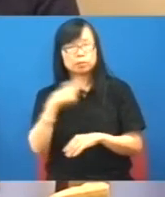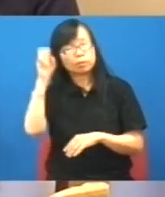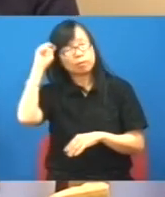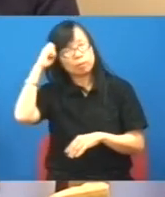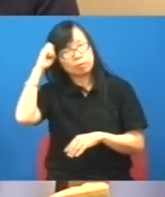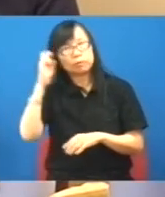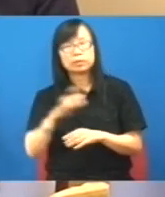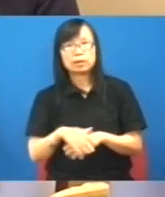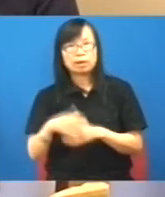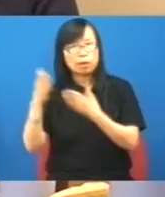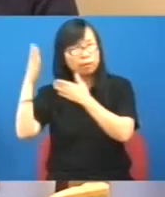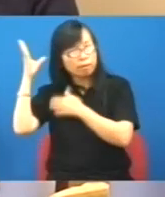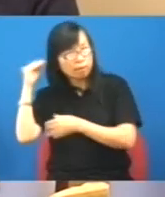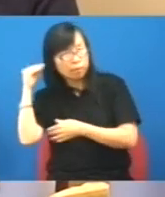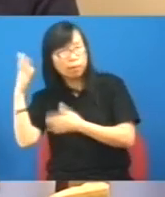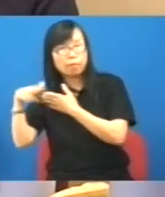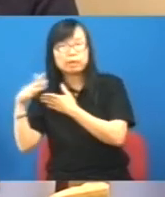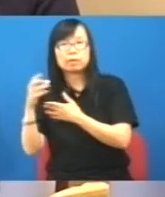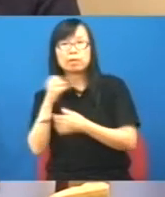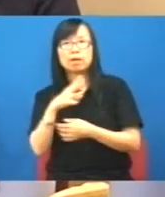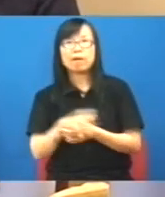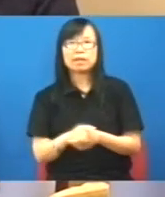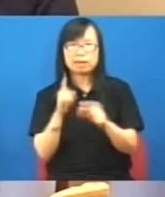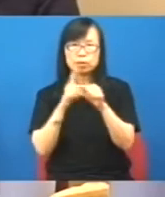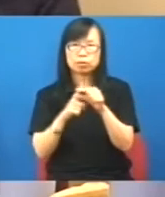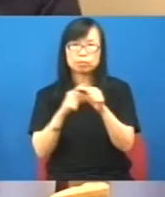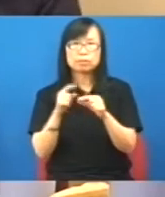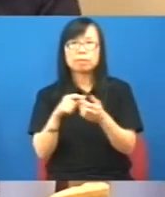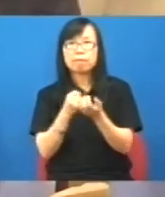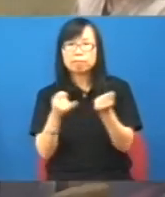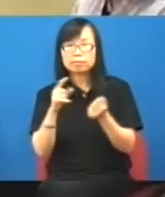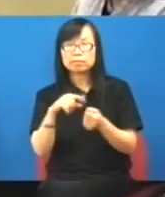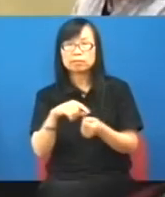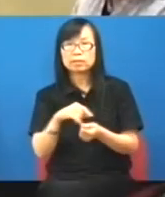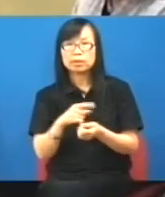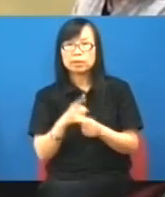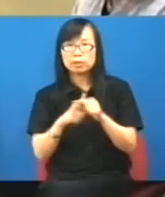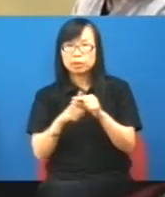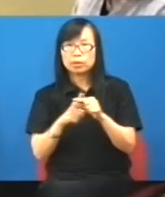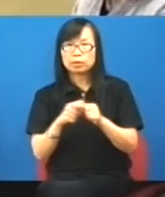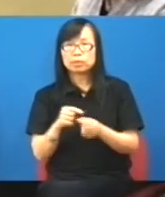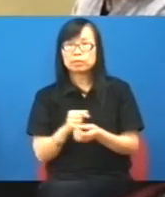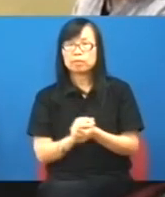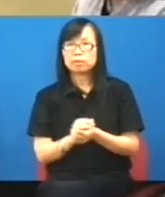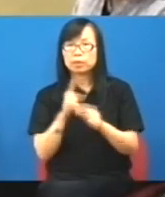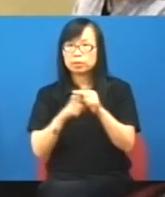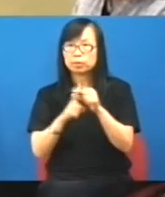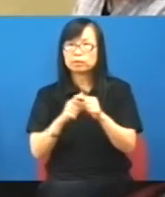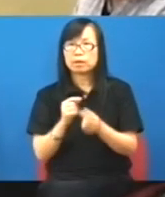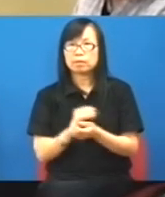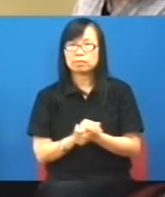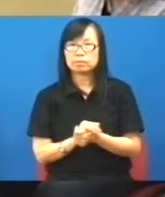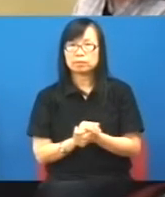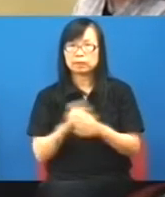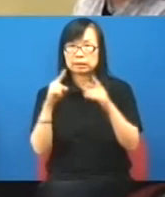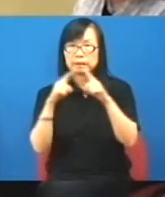我聽到很多坊間說有些人說自己是中產階級以周永生為例就是他不是中產階級我覺得